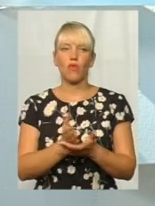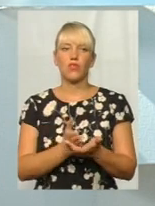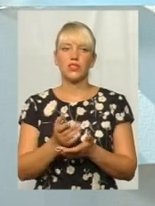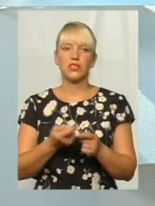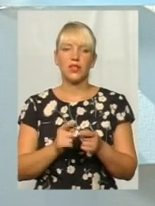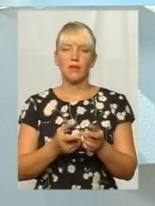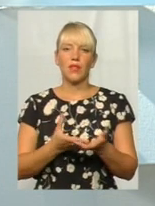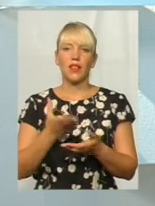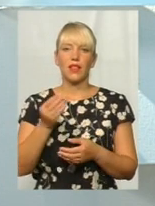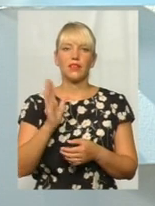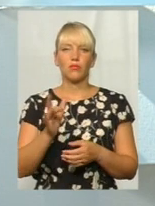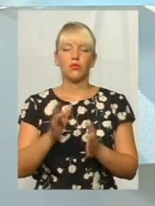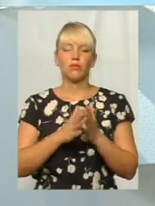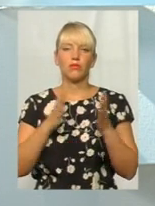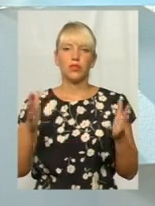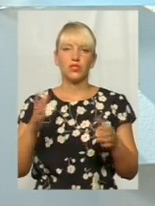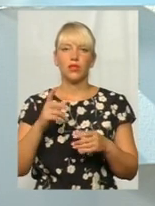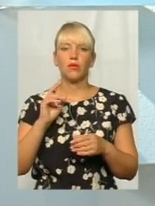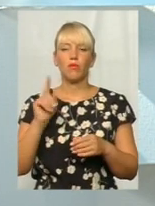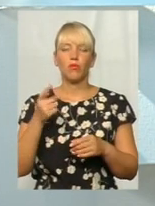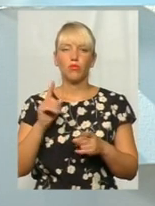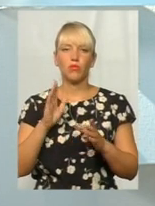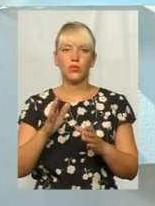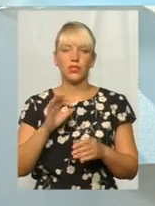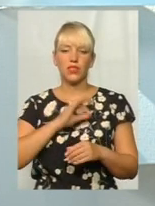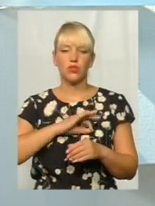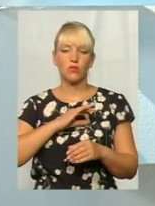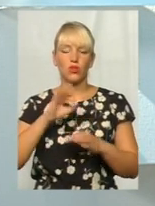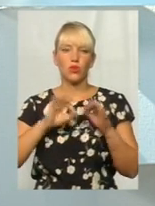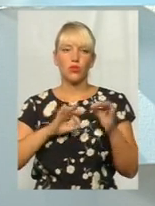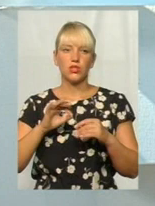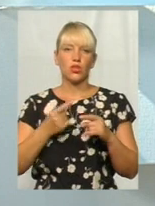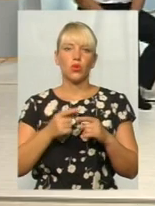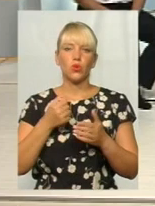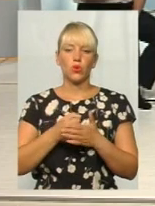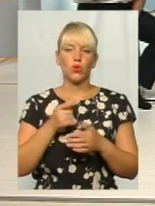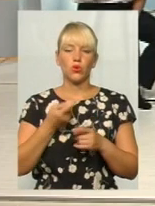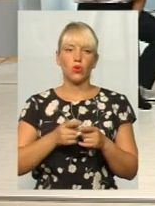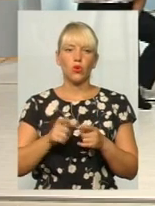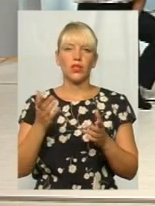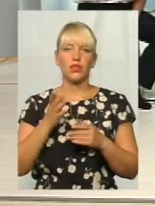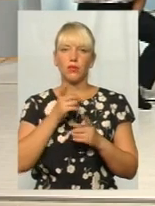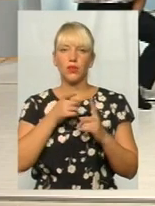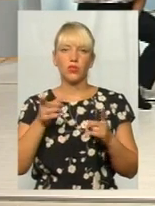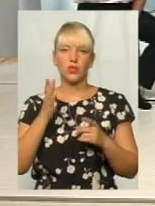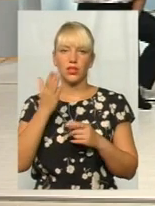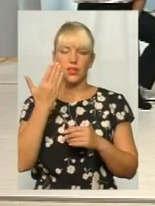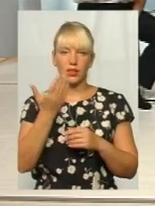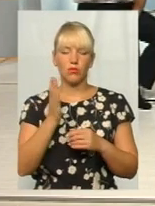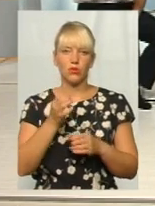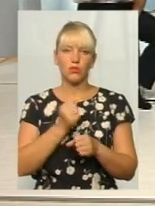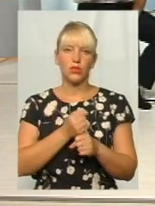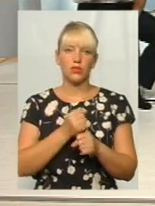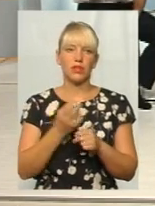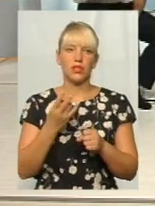більша, буде застосовуватися коефіцієнт до того, за який ти період дашь пати. Але потрібно мінімум